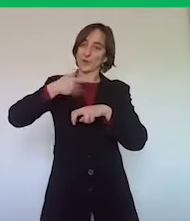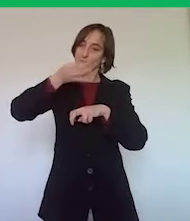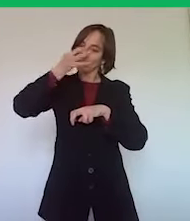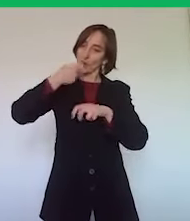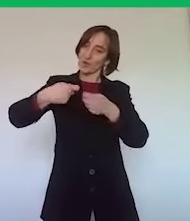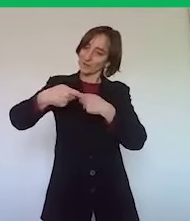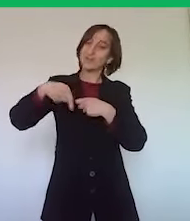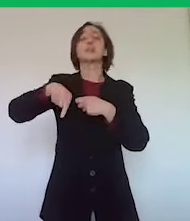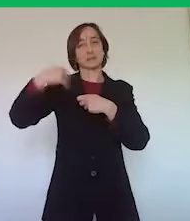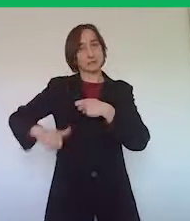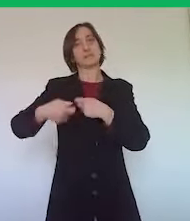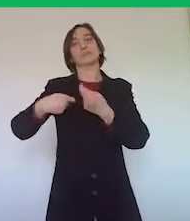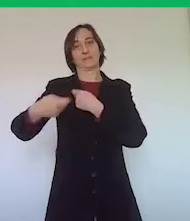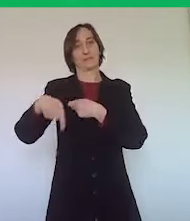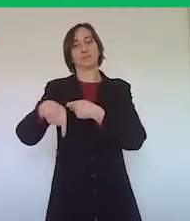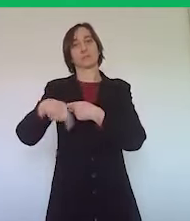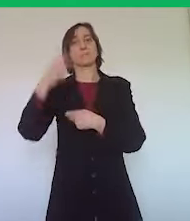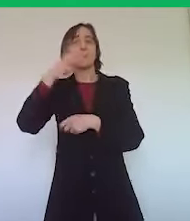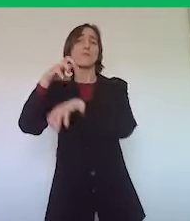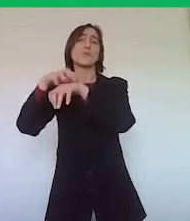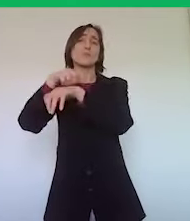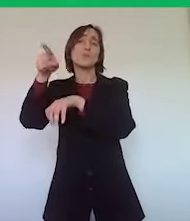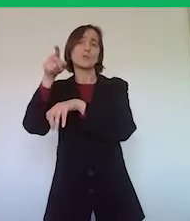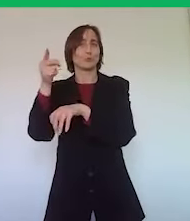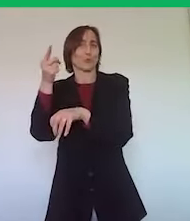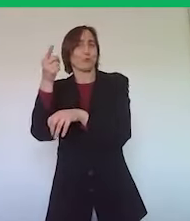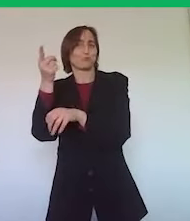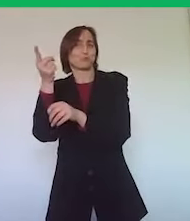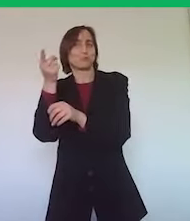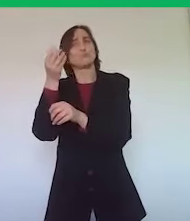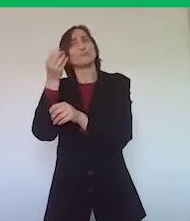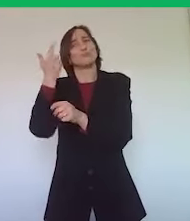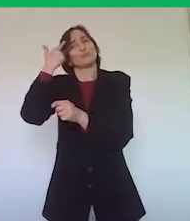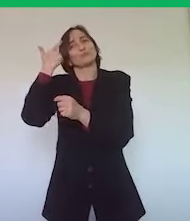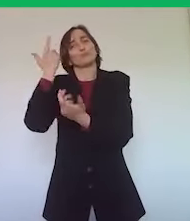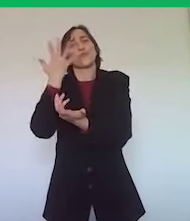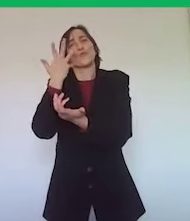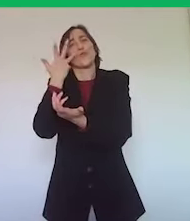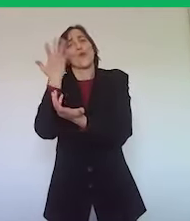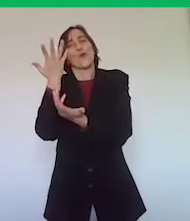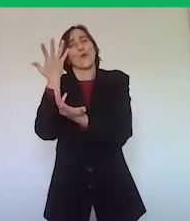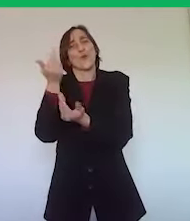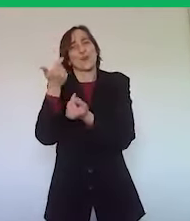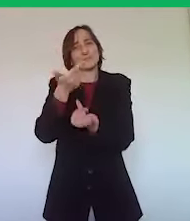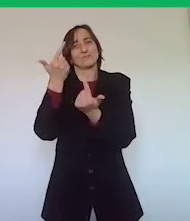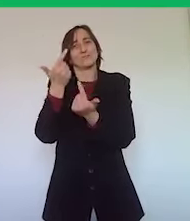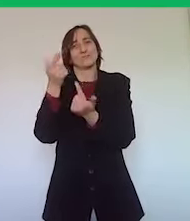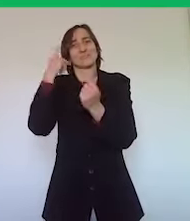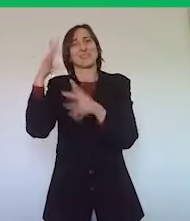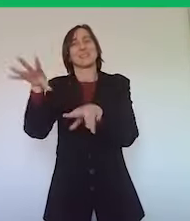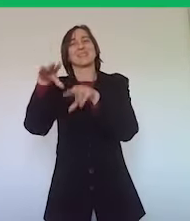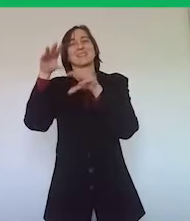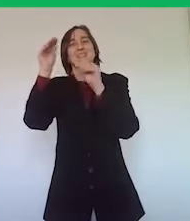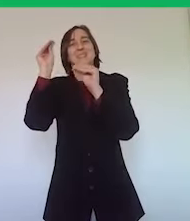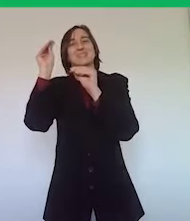nonostante le buone intenzioni del Ministro o della Ministra, alle sue dichiarazioni che